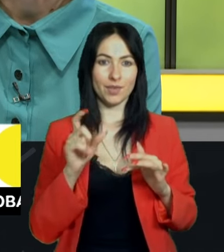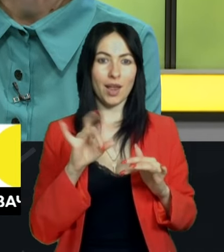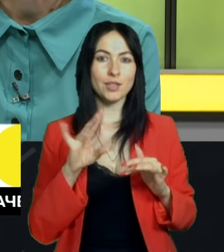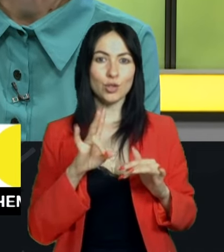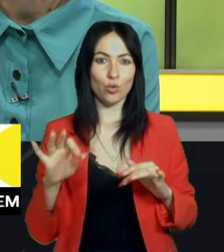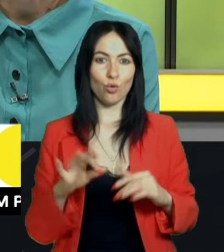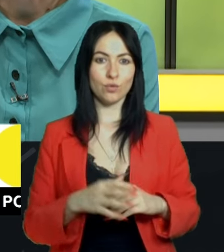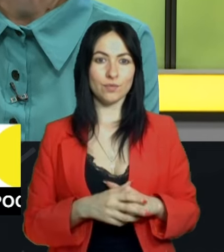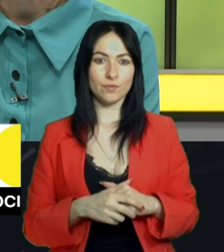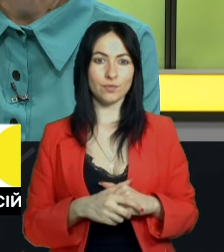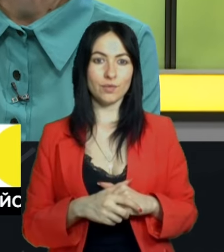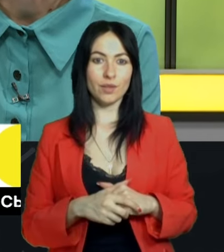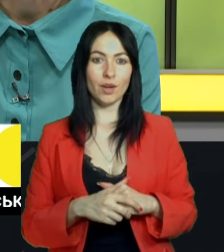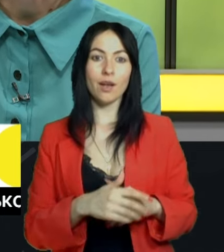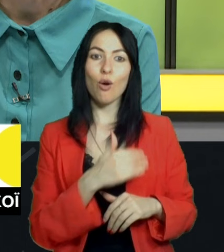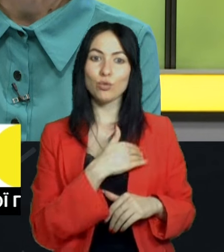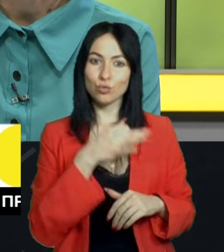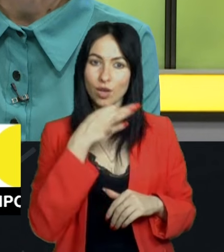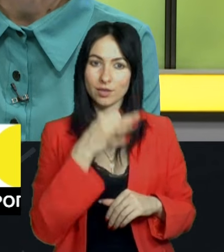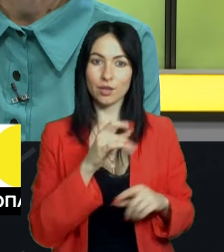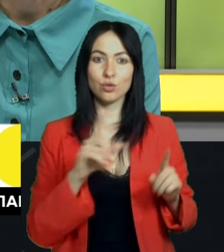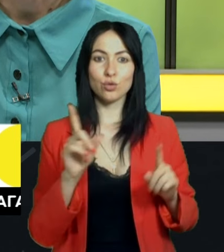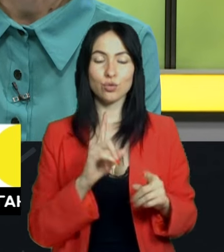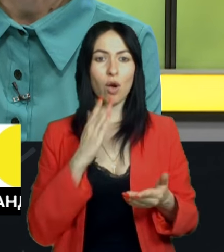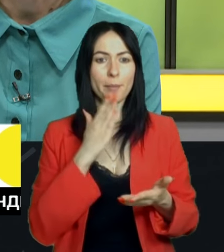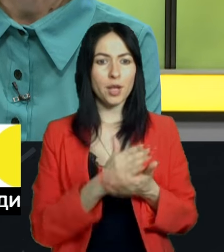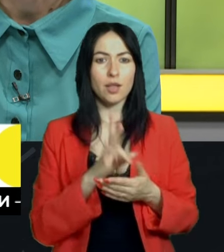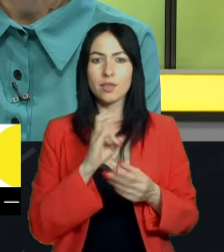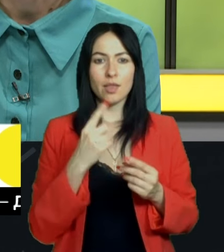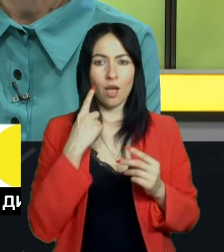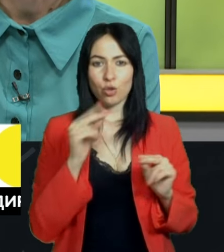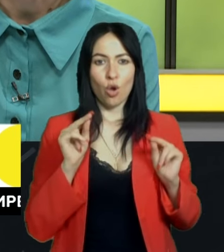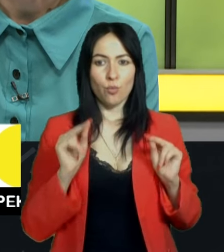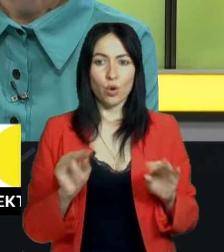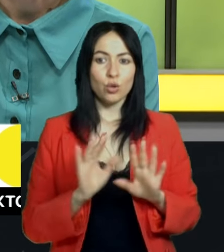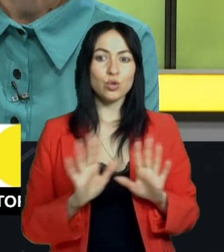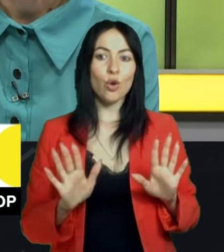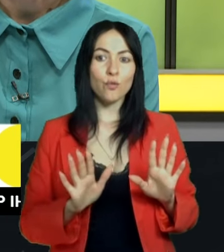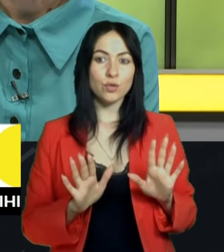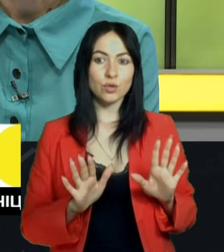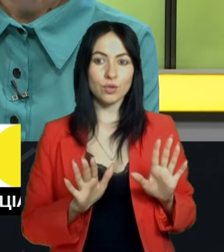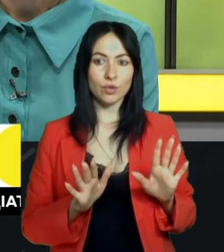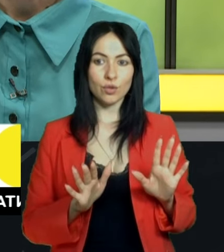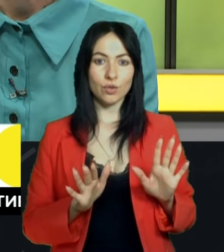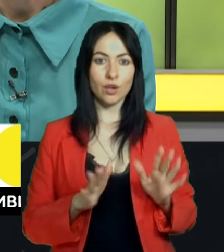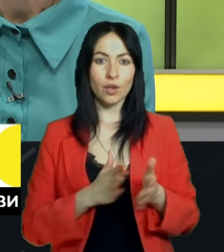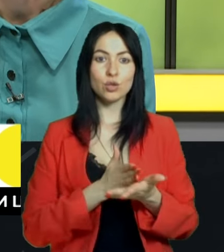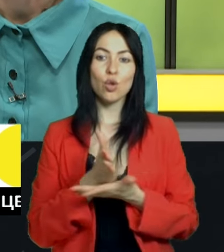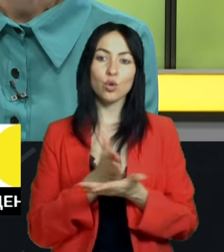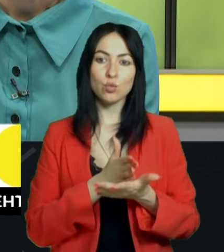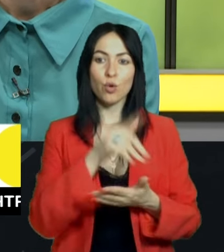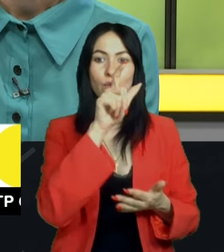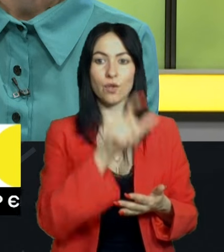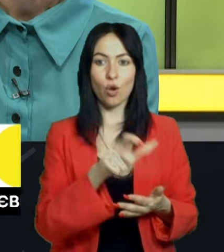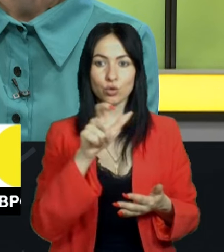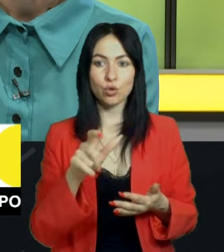Хочу зазначити, що безпосередньо недобросовісні службові особи і суб'єкти